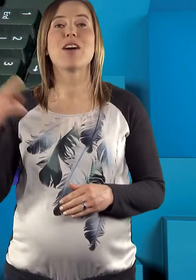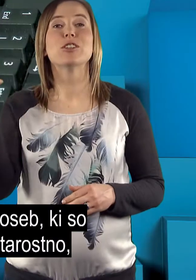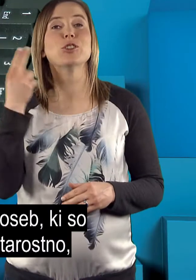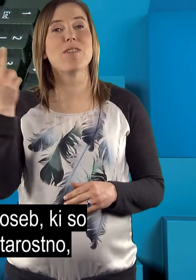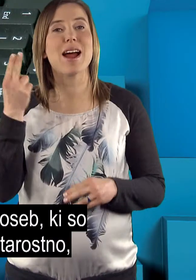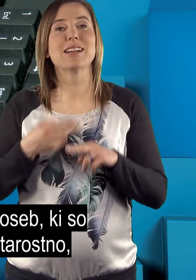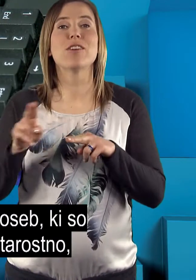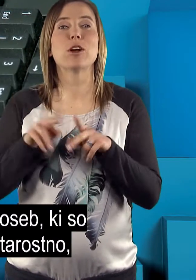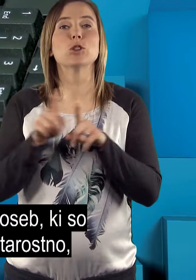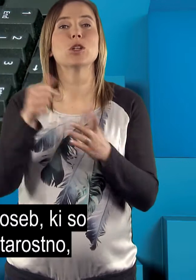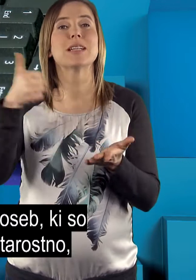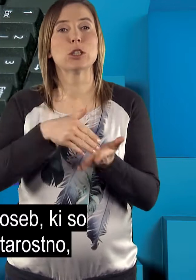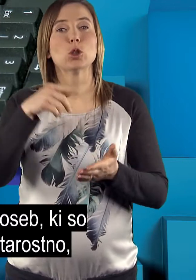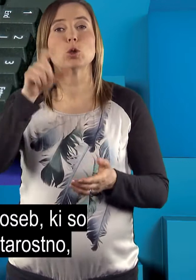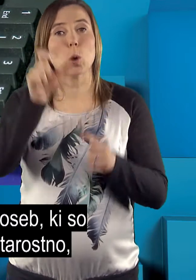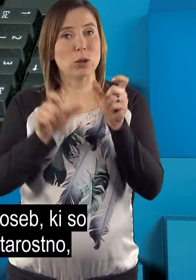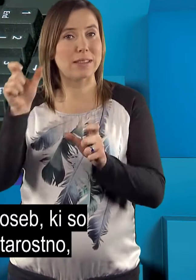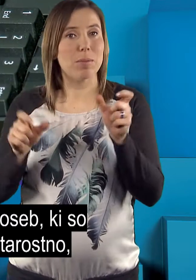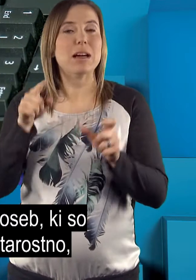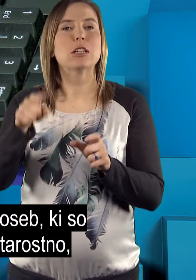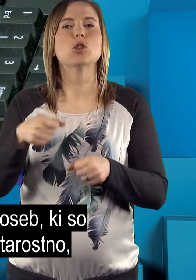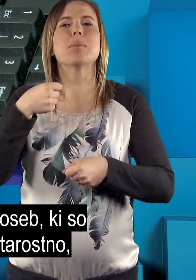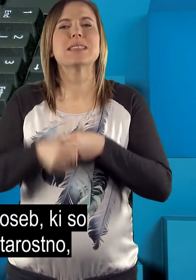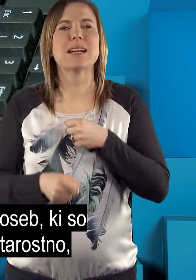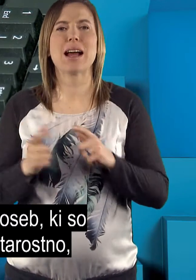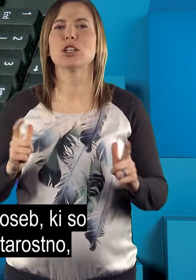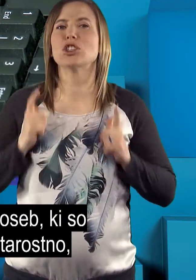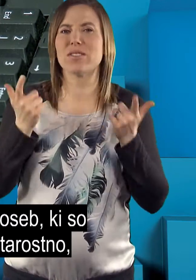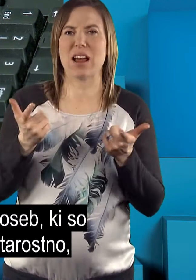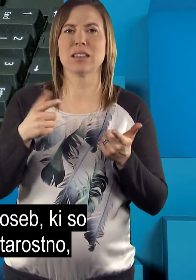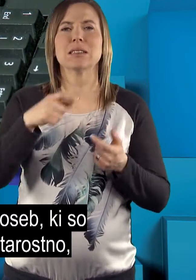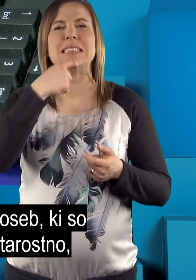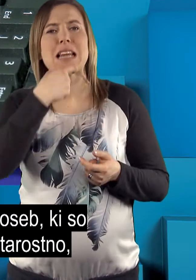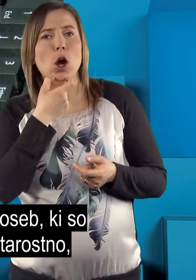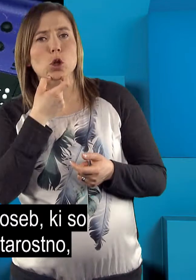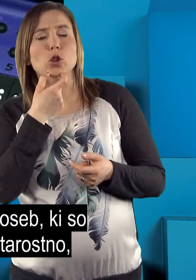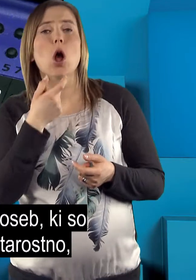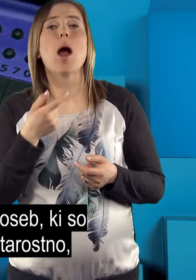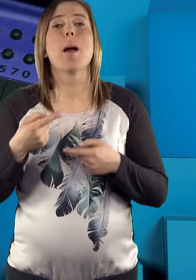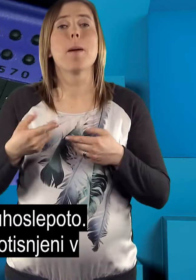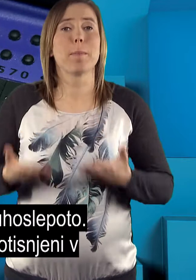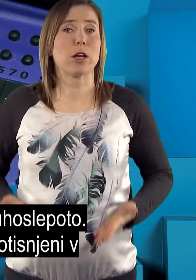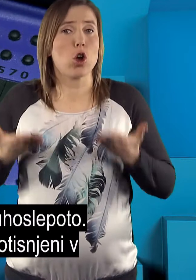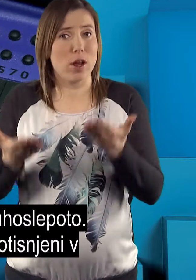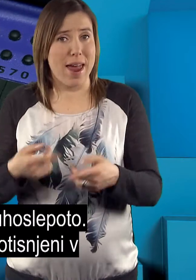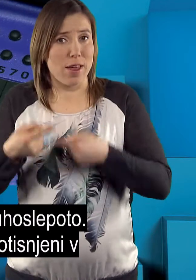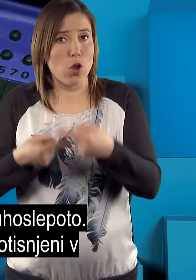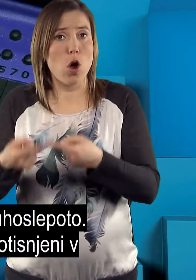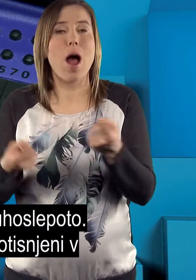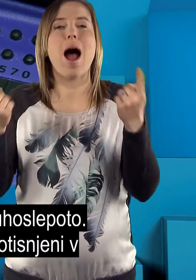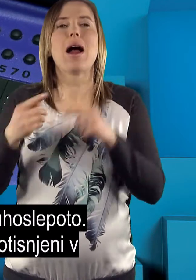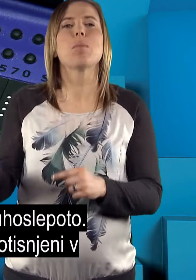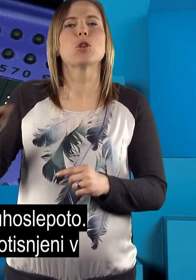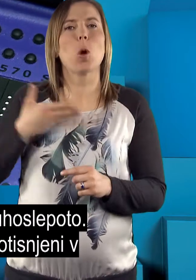V Sloveniji je več kot tisoč oseb, ki so prisiljene živeti bodisi starostno, prirojeno ali